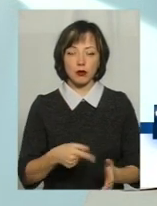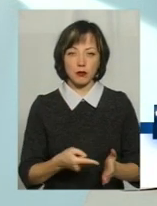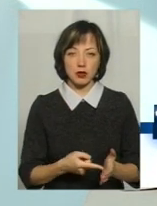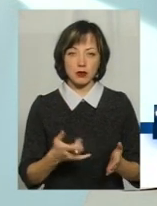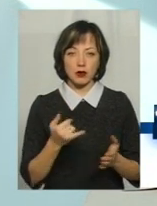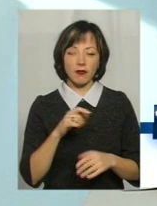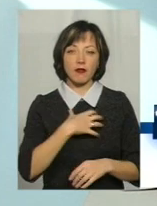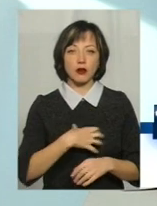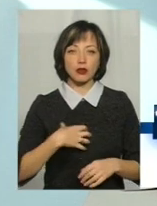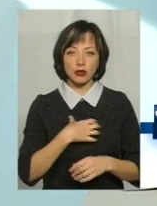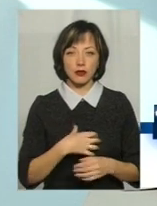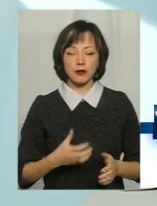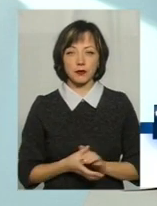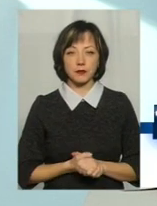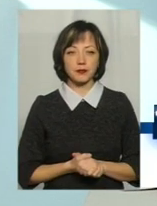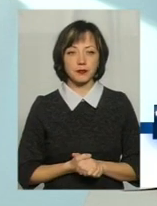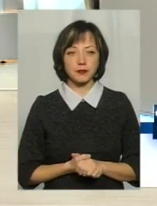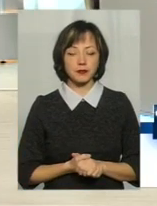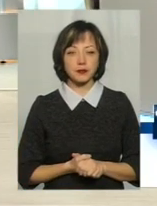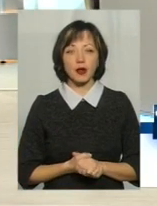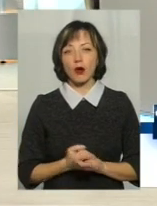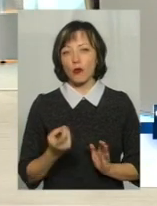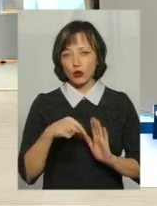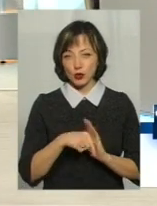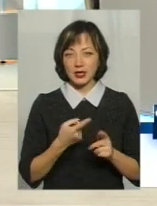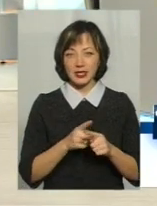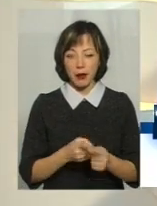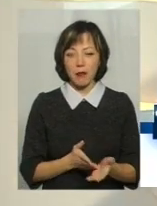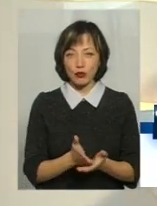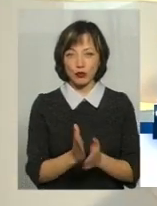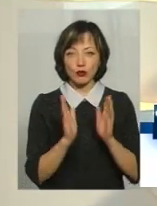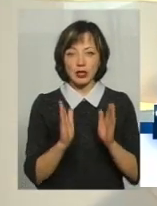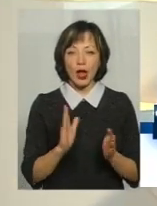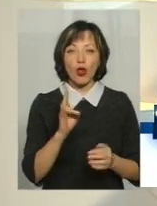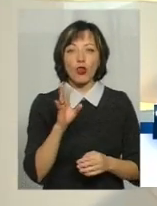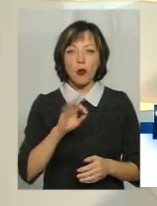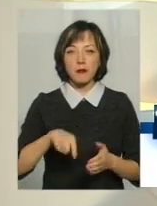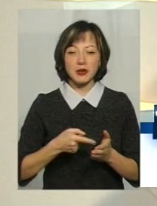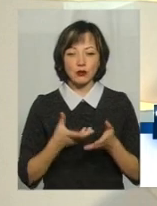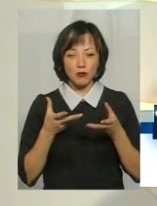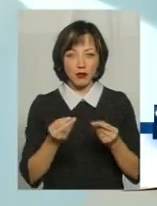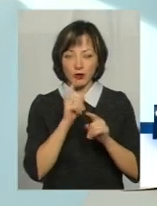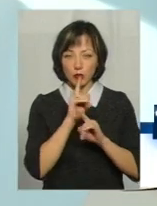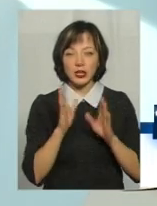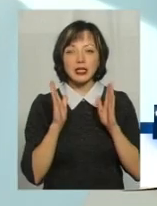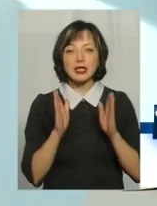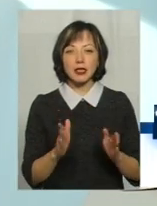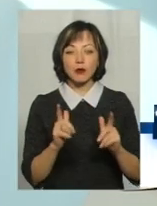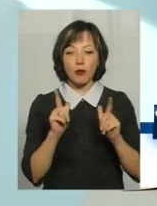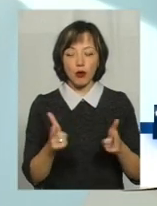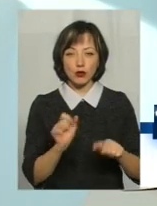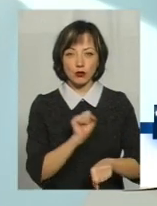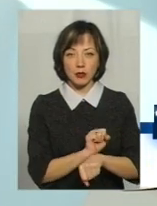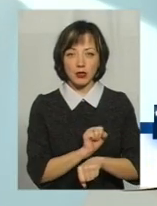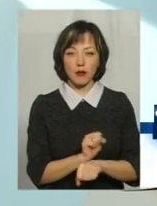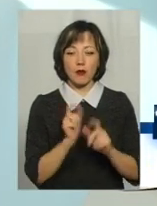таких ключових потрібних громадян місцях. По суті, маршрут цей буде, але місто на нього як такого впливу не матиме. Тільки погодження зупинок і